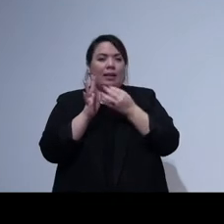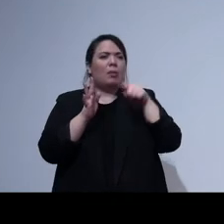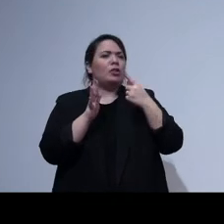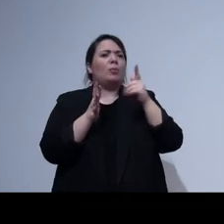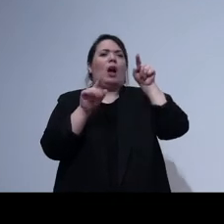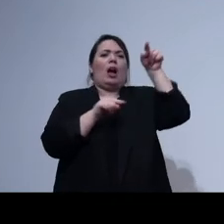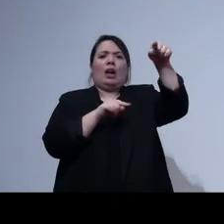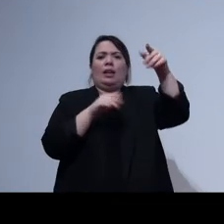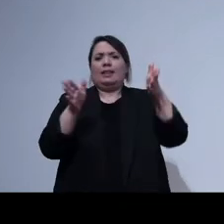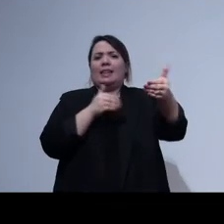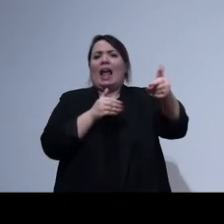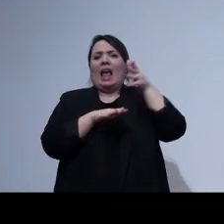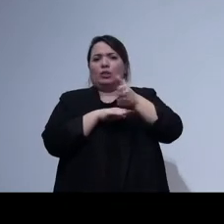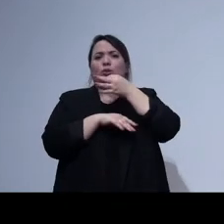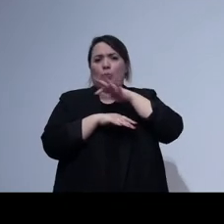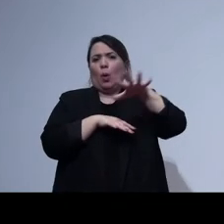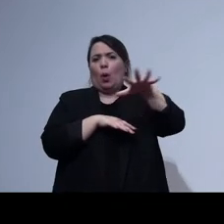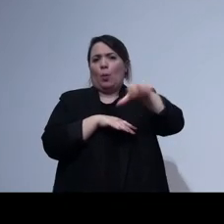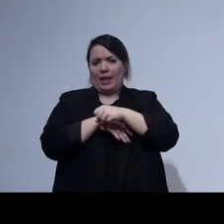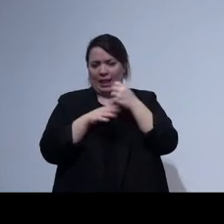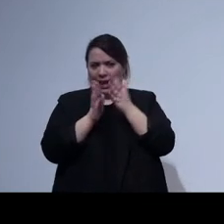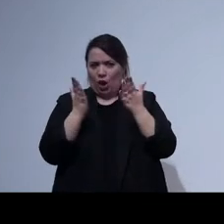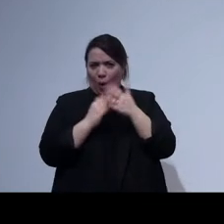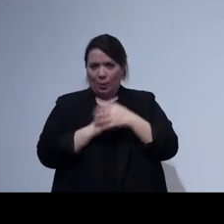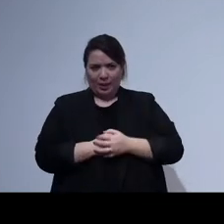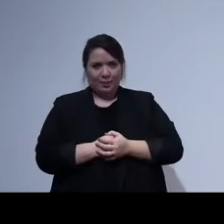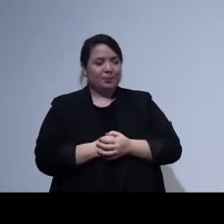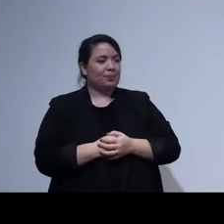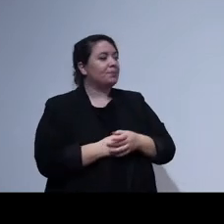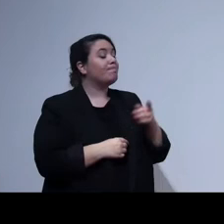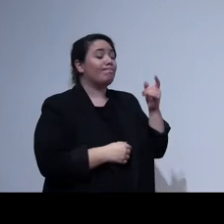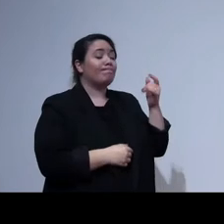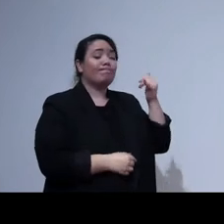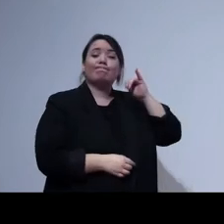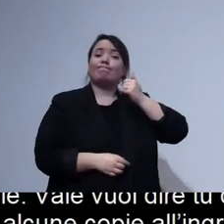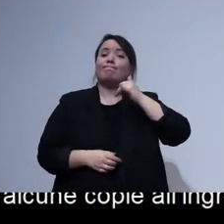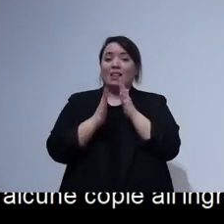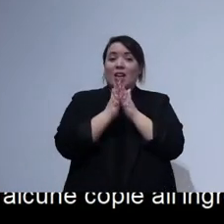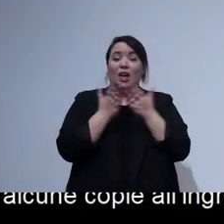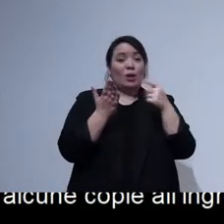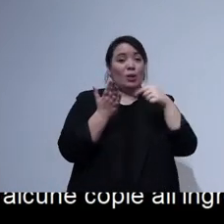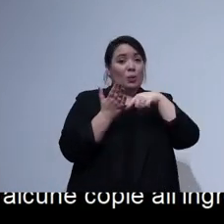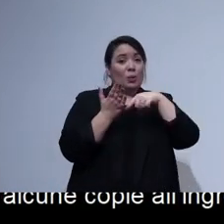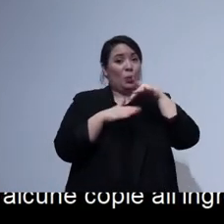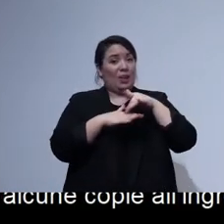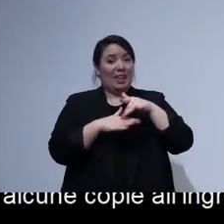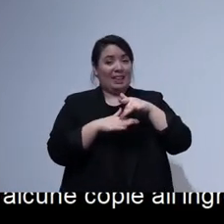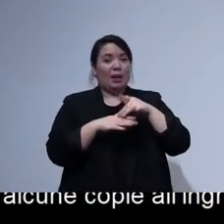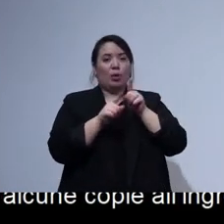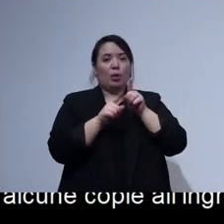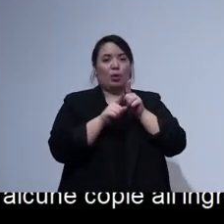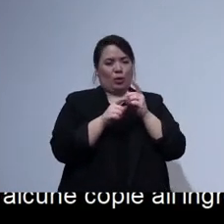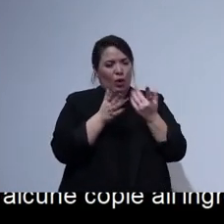'ingresso se volete prenderla. Anche questa guida è il frutto di un lavoro in sinergia